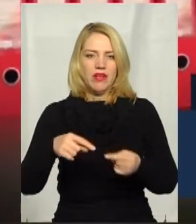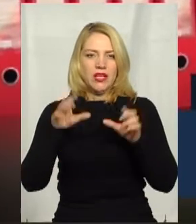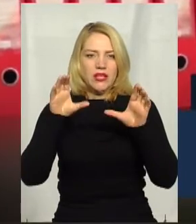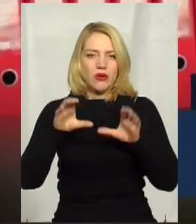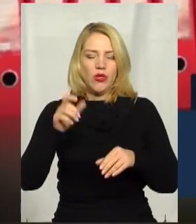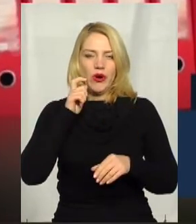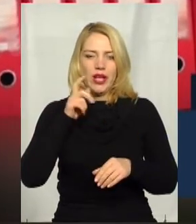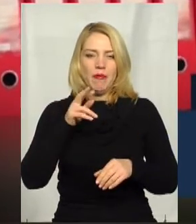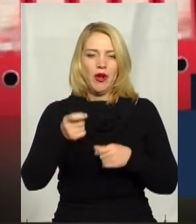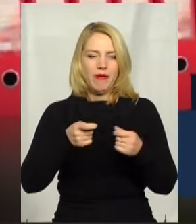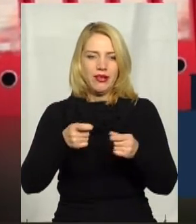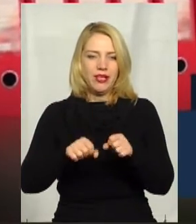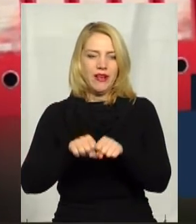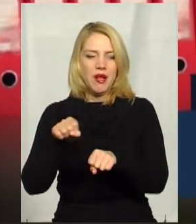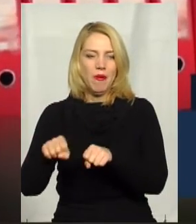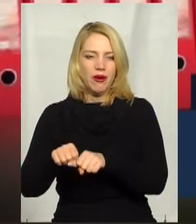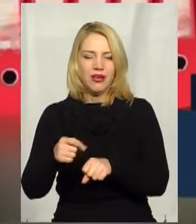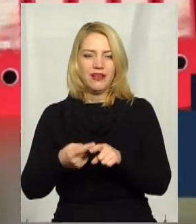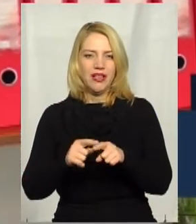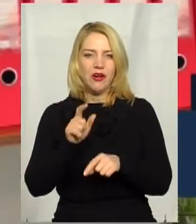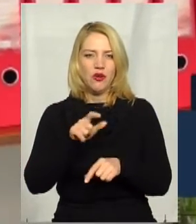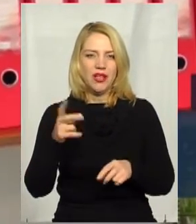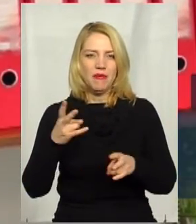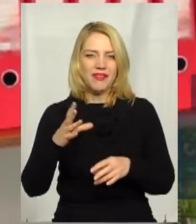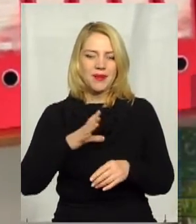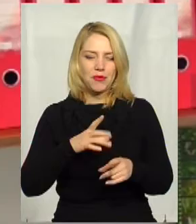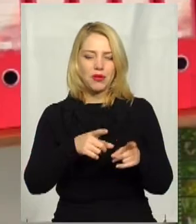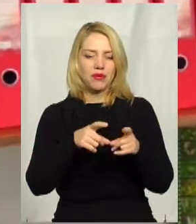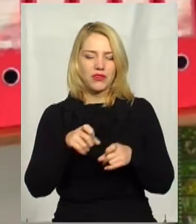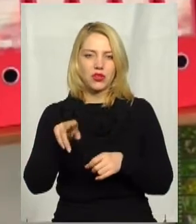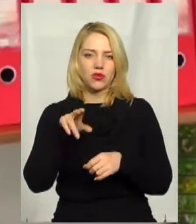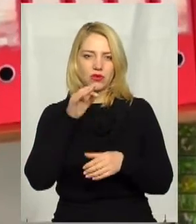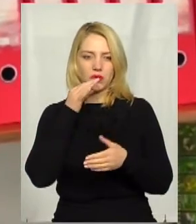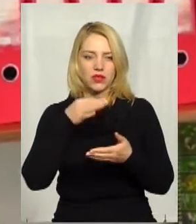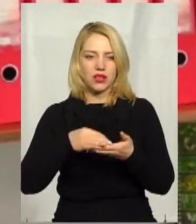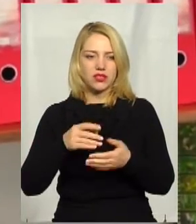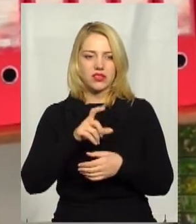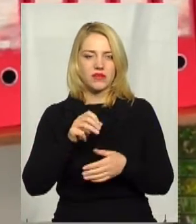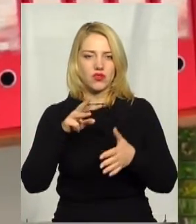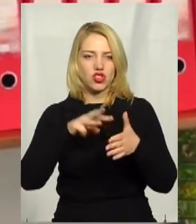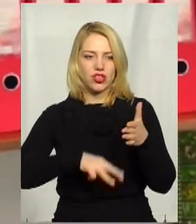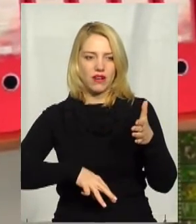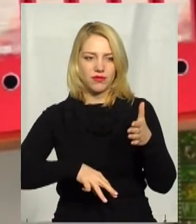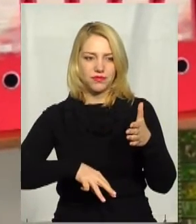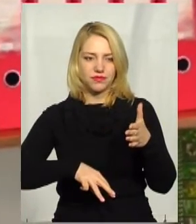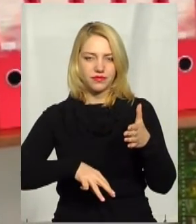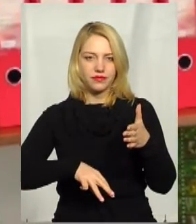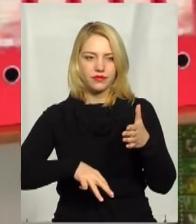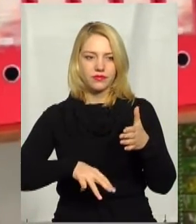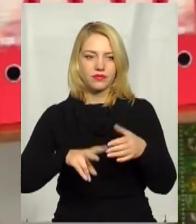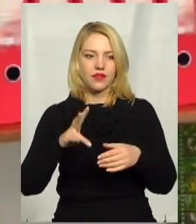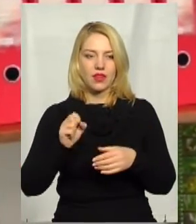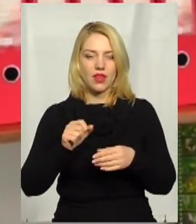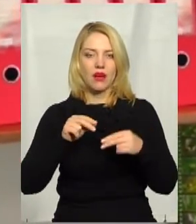адміністративні правопорушення, дані люди повинні бути притягнуті до відповідальності у вигляді штрафу. На